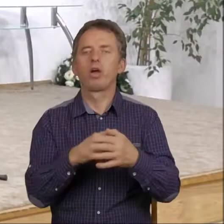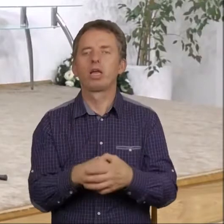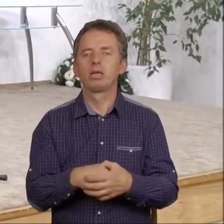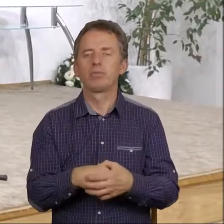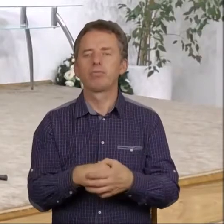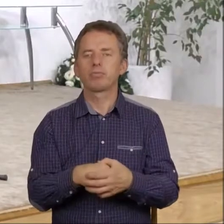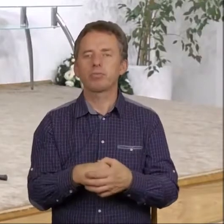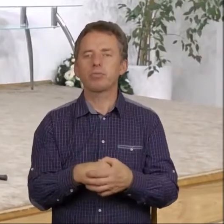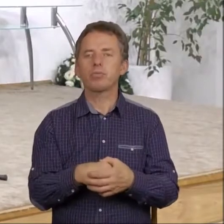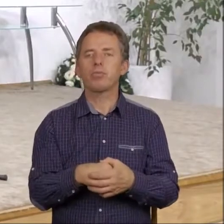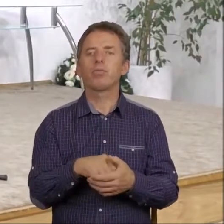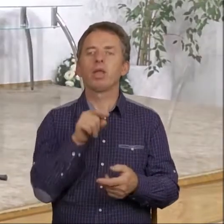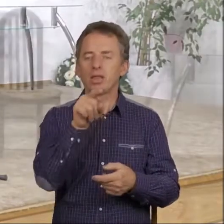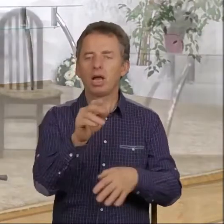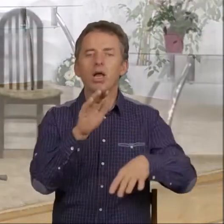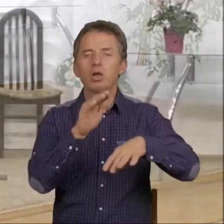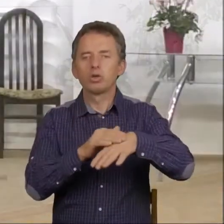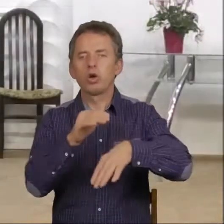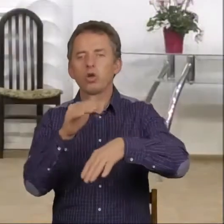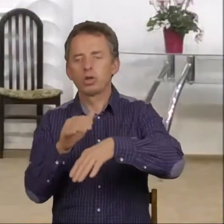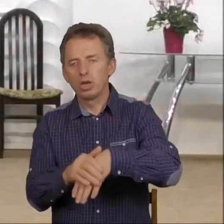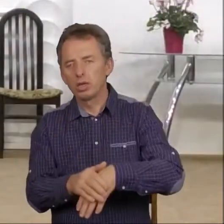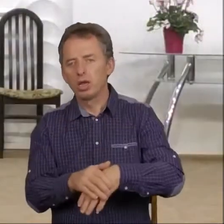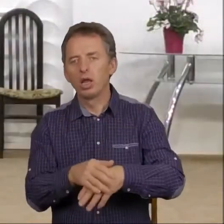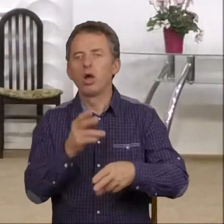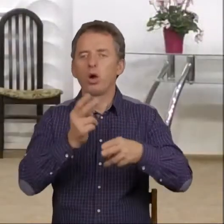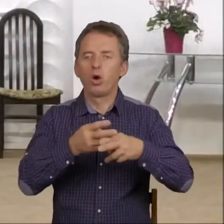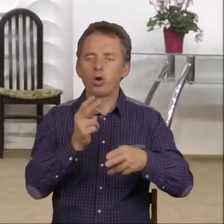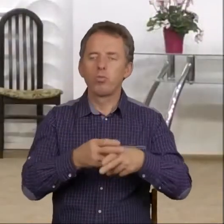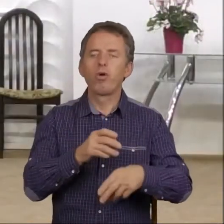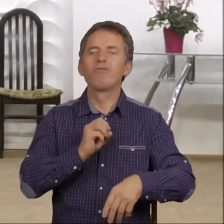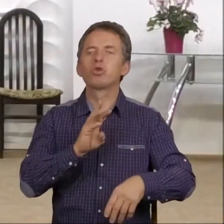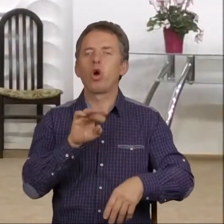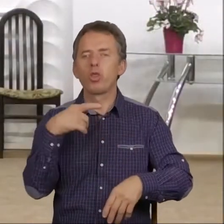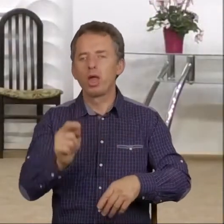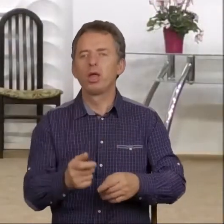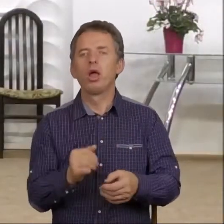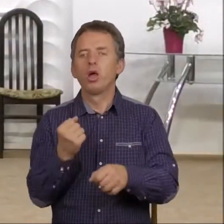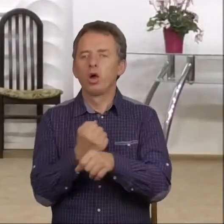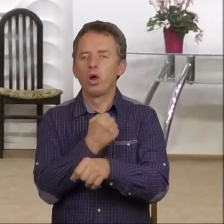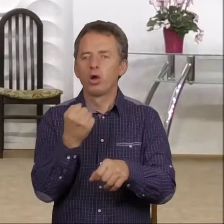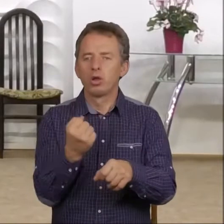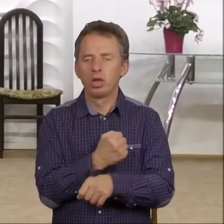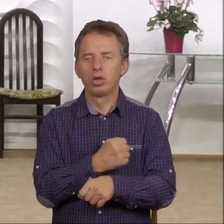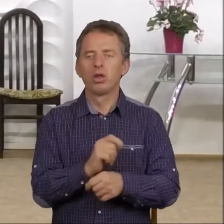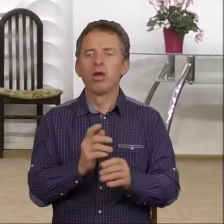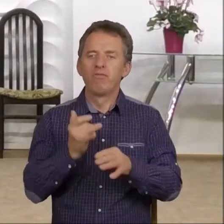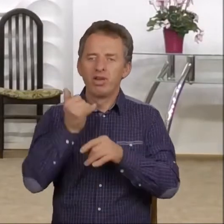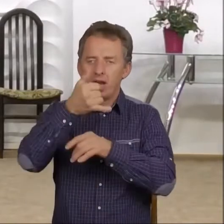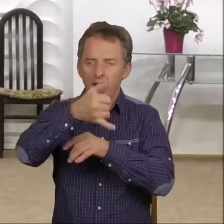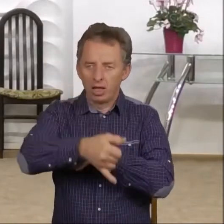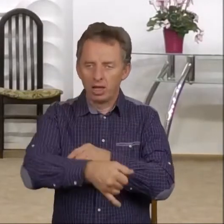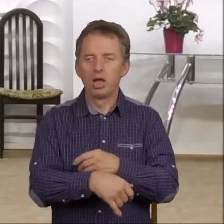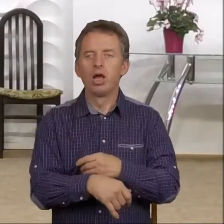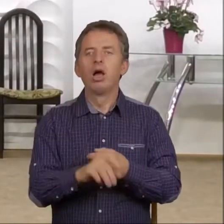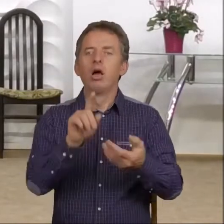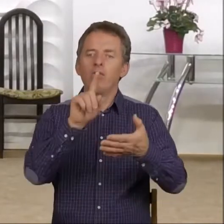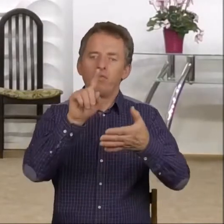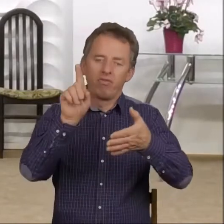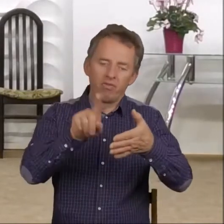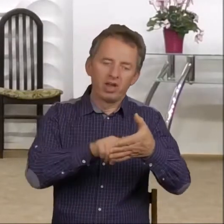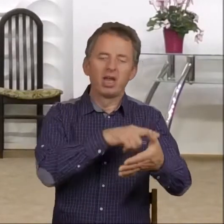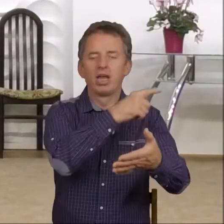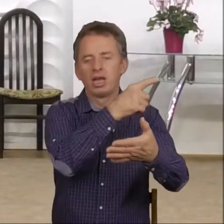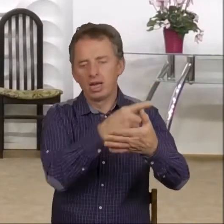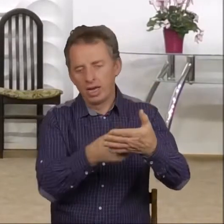Dawniej dotknięcie wrzodami oznaczało konieczność izolacji. Wykluczało człowieka